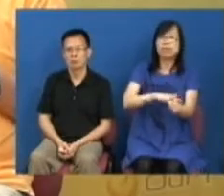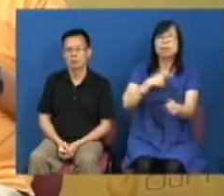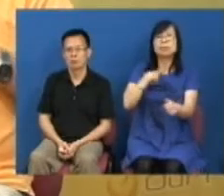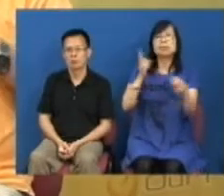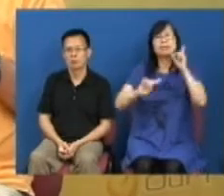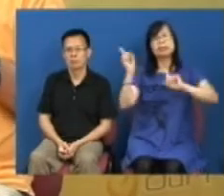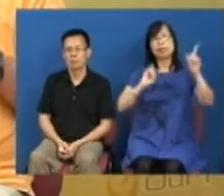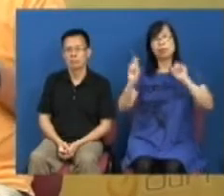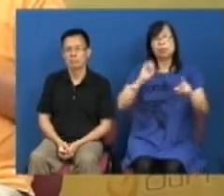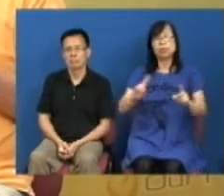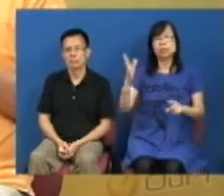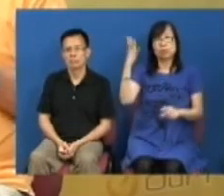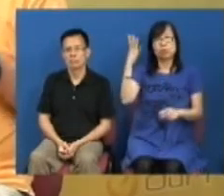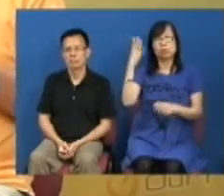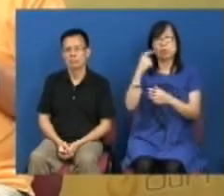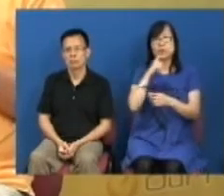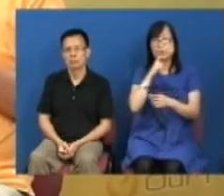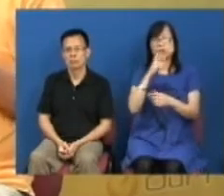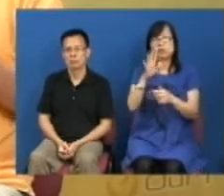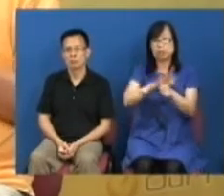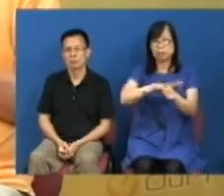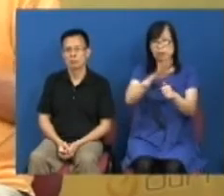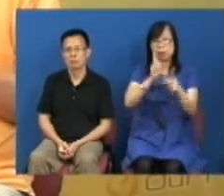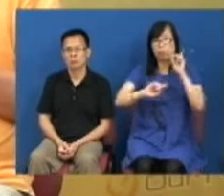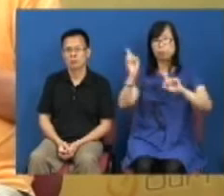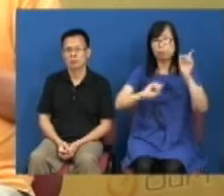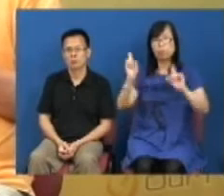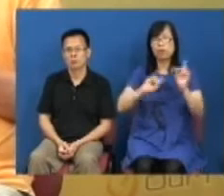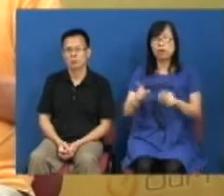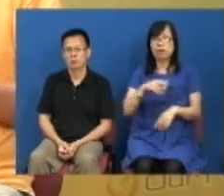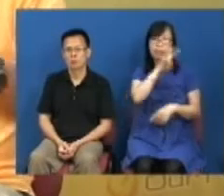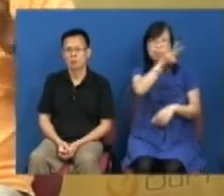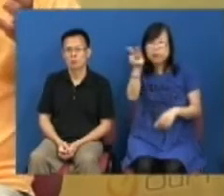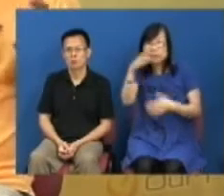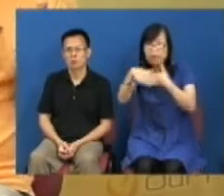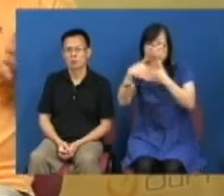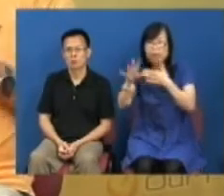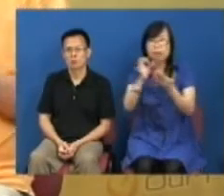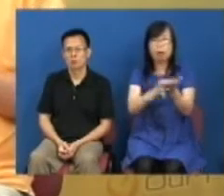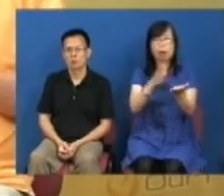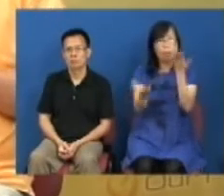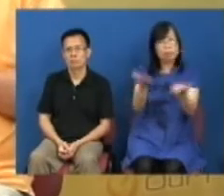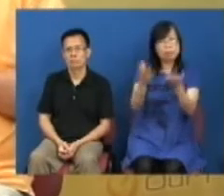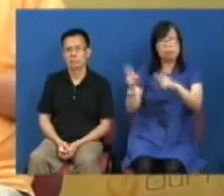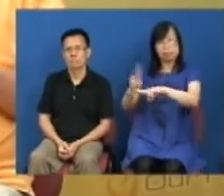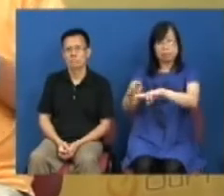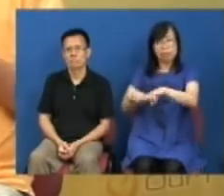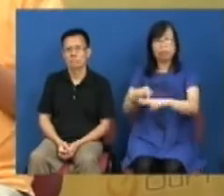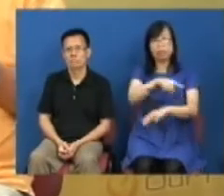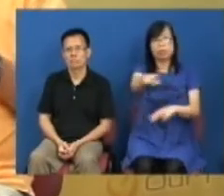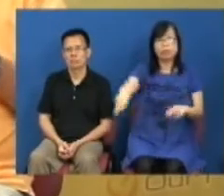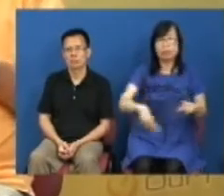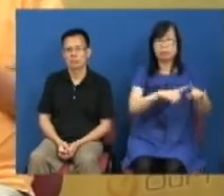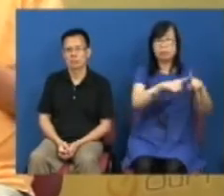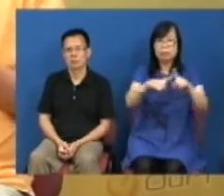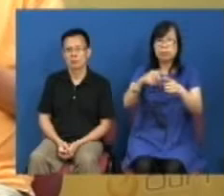自由手上有的自由你只要看一看很多其他地方的国家或者我们祖国里面一些民生的